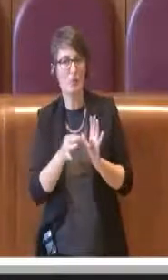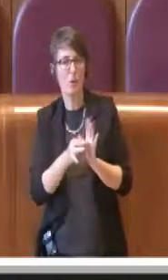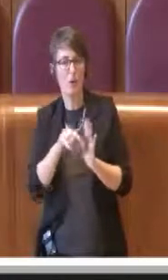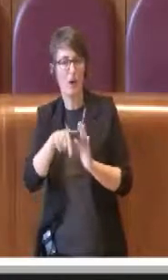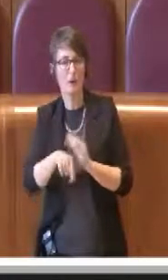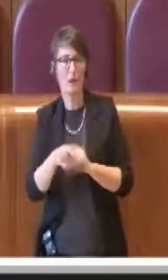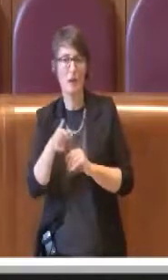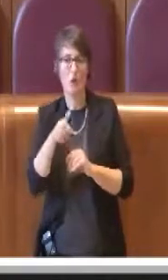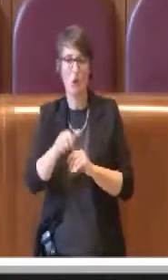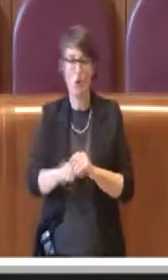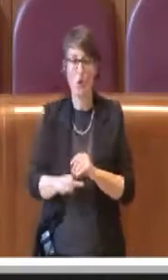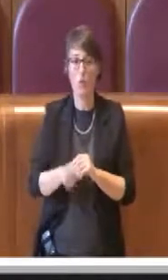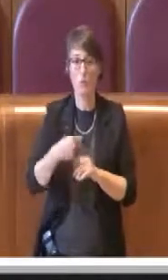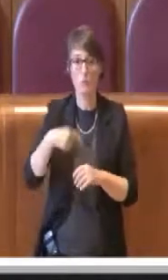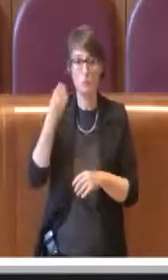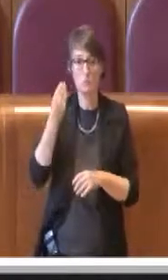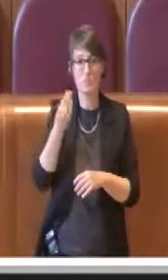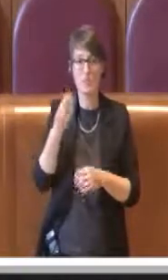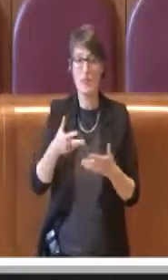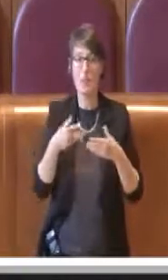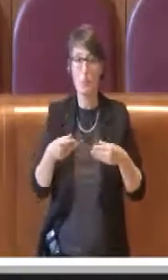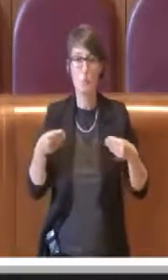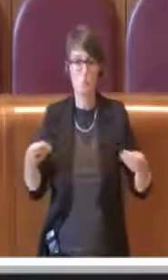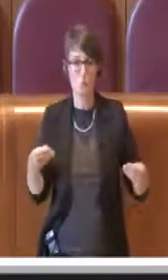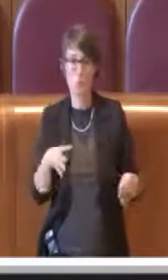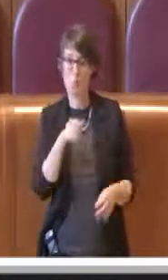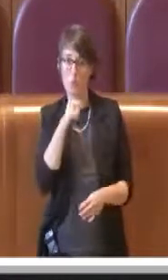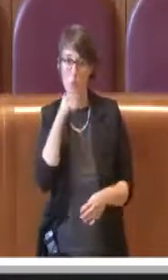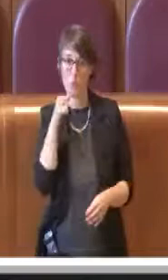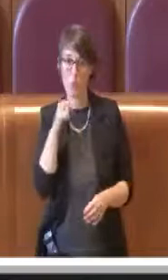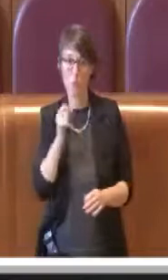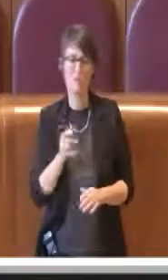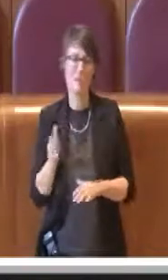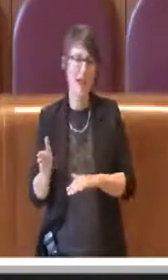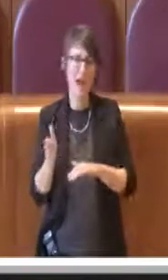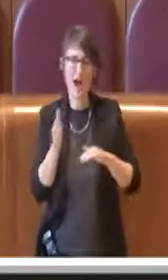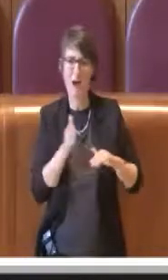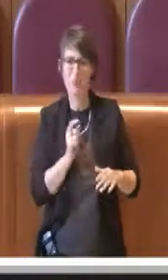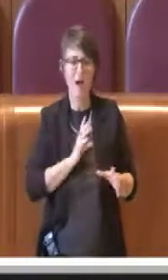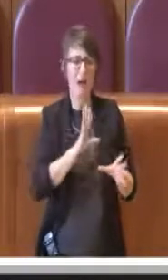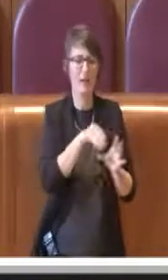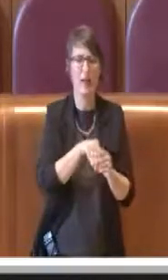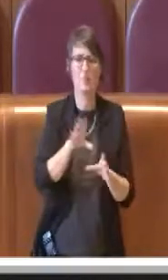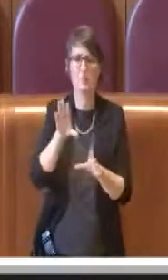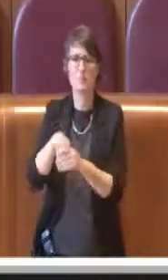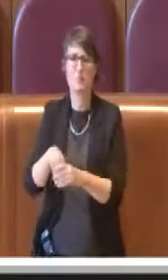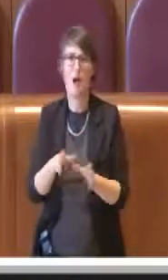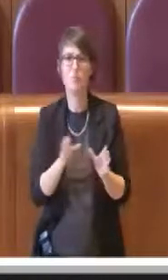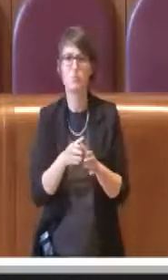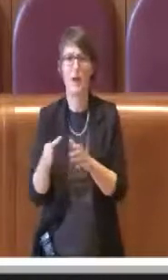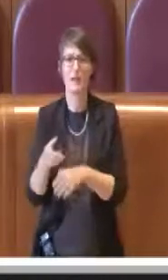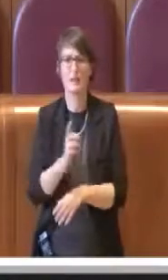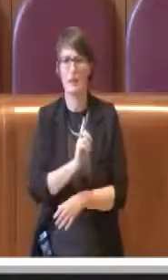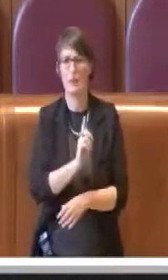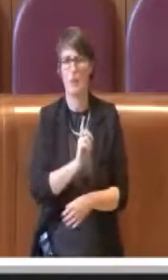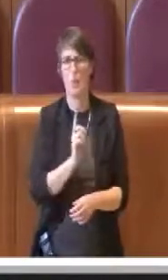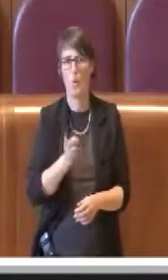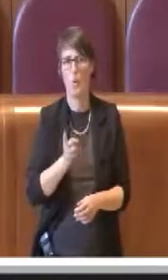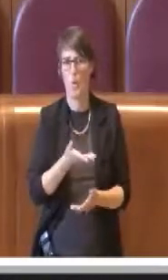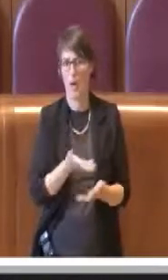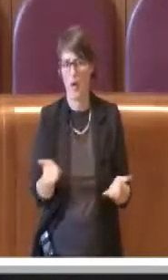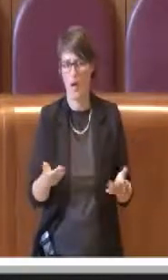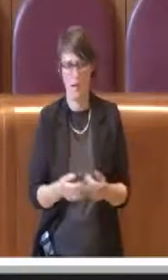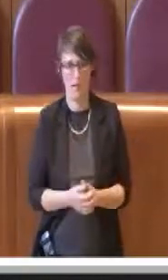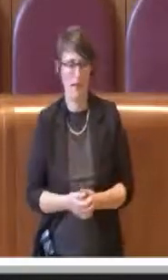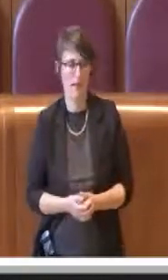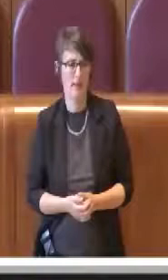'appartenenza politica di ognuno di noi. E quindi ecco,